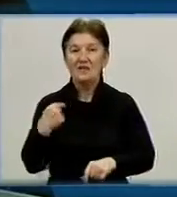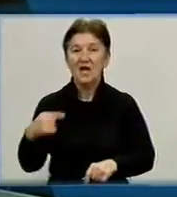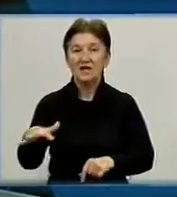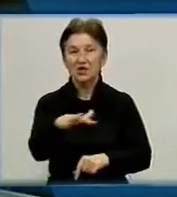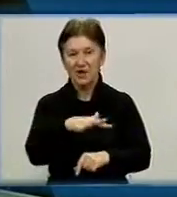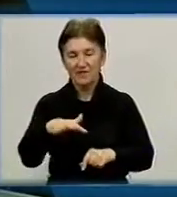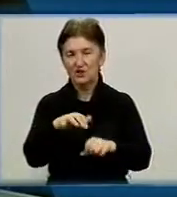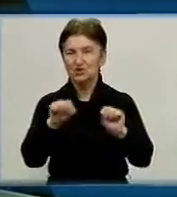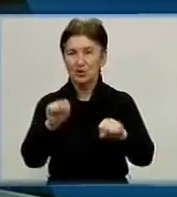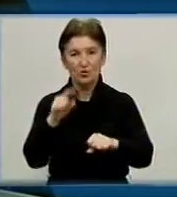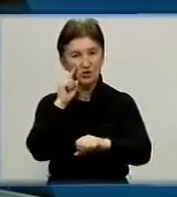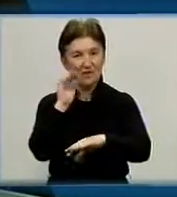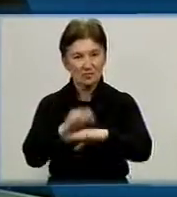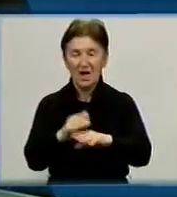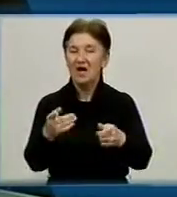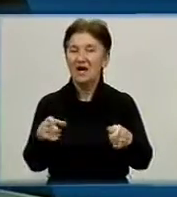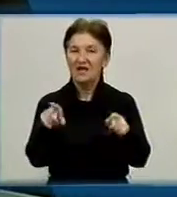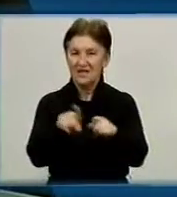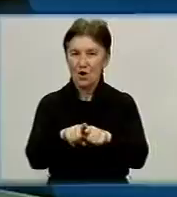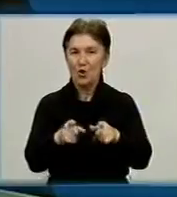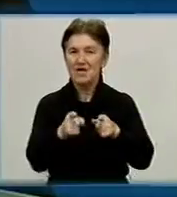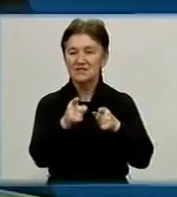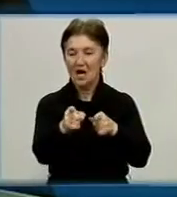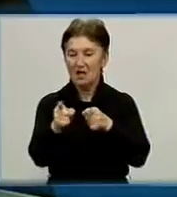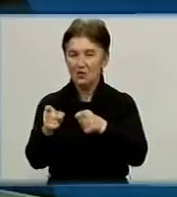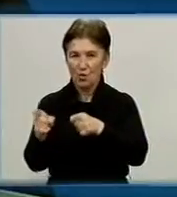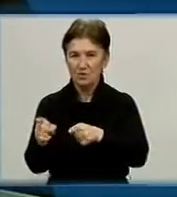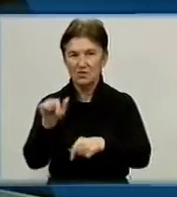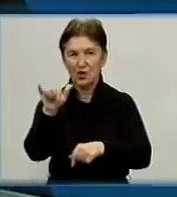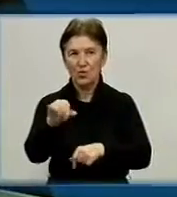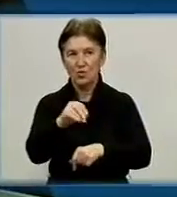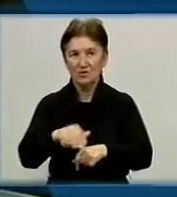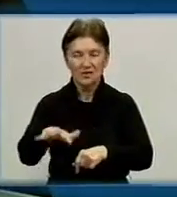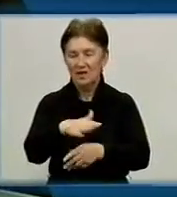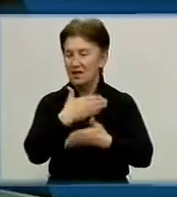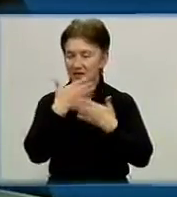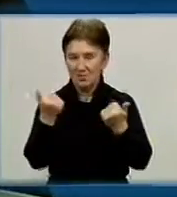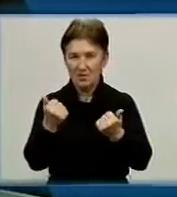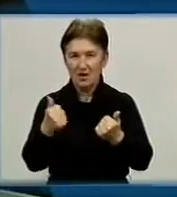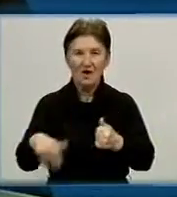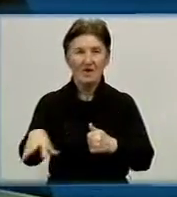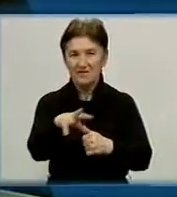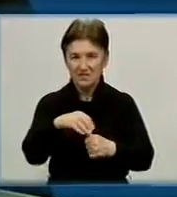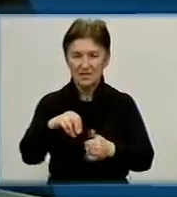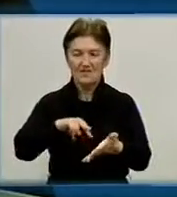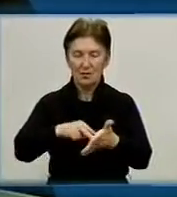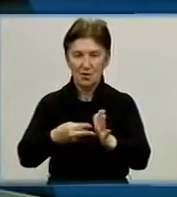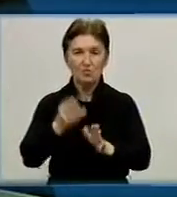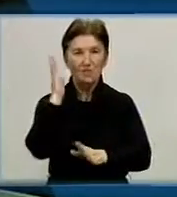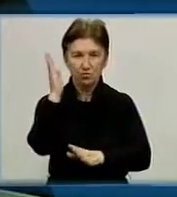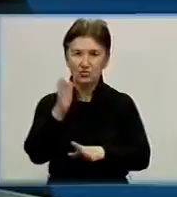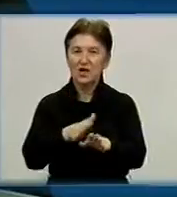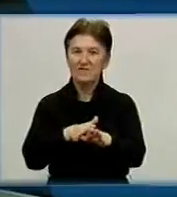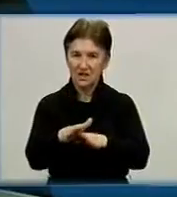можемо констатувати, що такої загрози у аграріїв нема. Всі заплановані площі будуть виконані.